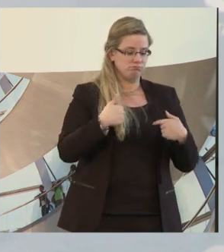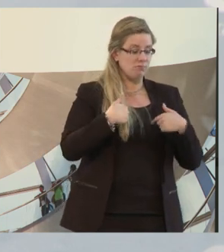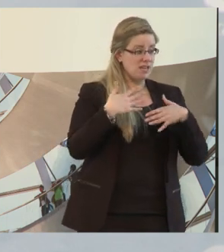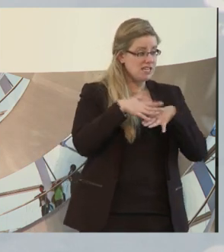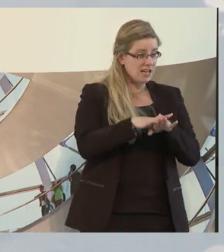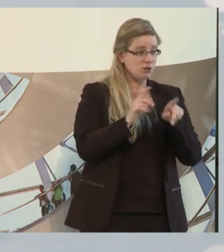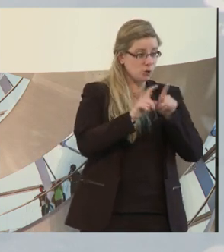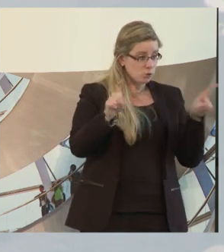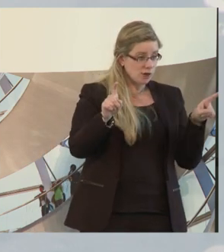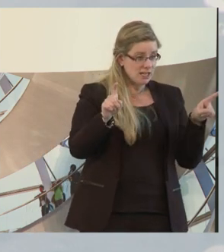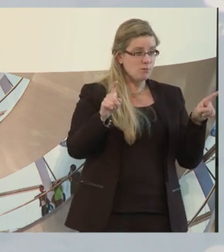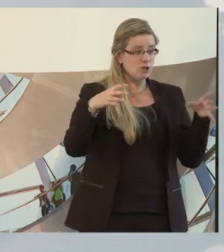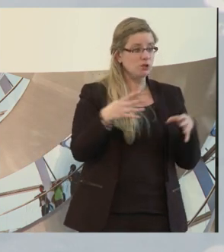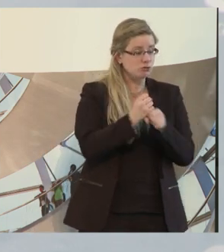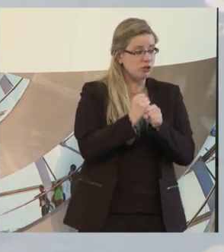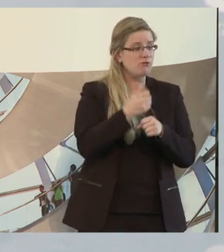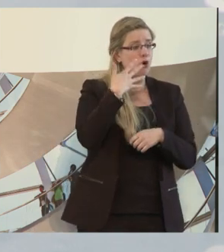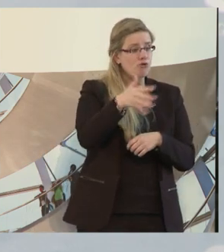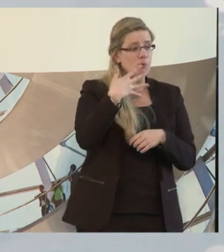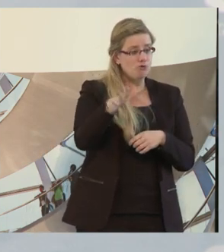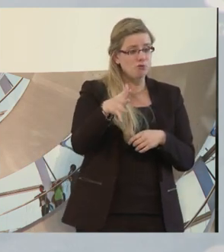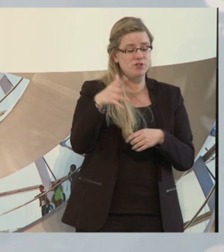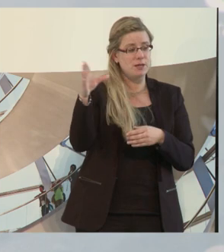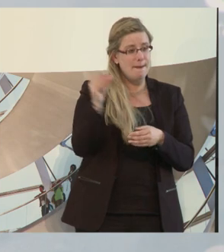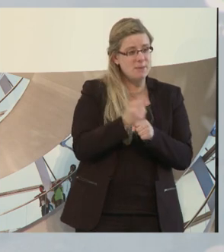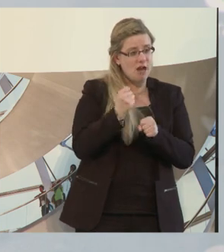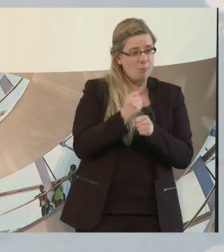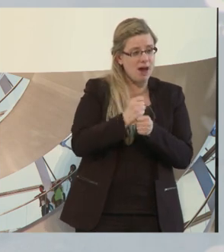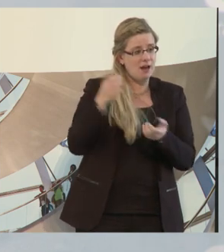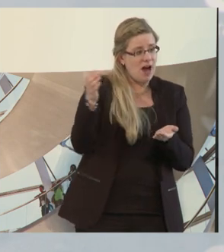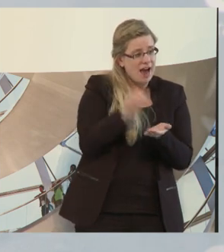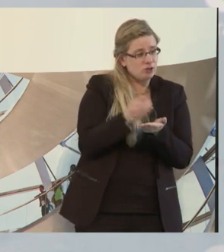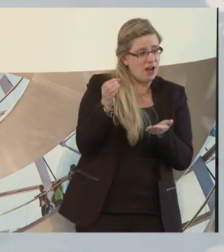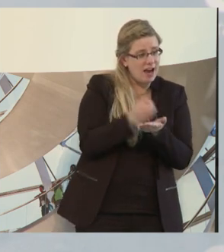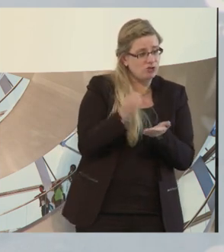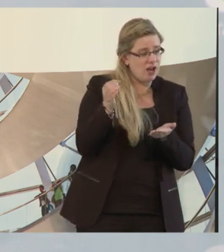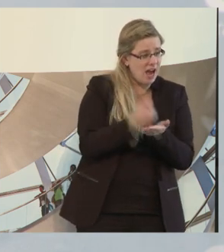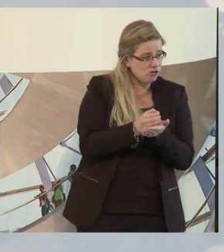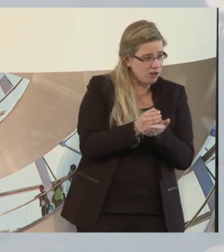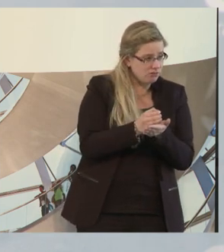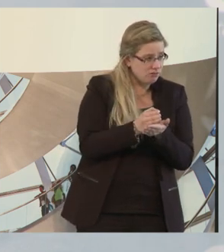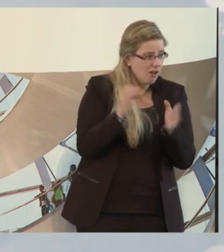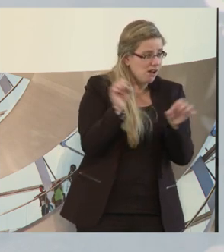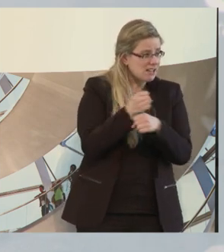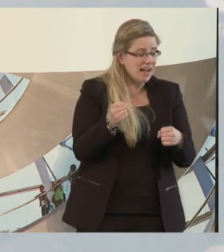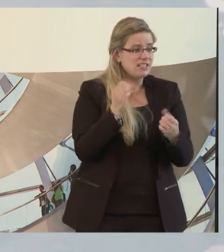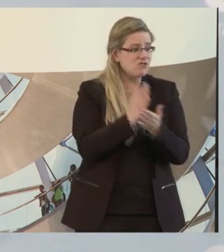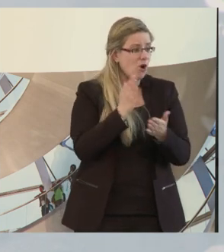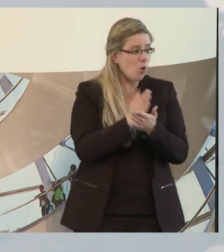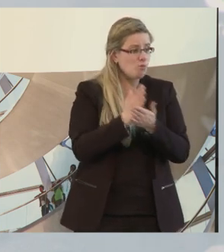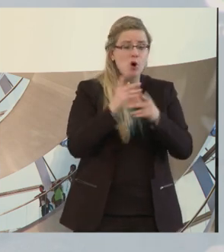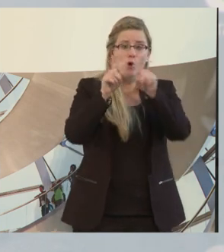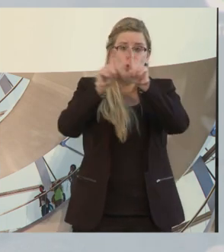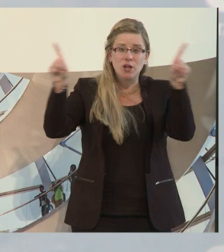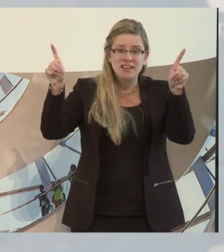zeitgleich, könnten wir 55 Mitarbeiter einstellen. Wir kommen gar nicht dazu, weil halt die Unternehmen nach einer